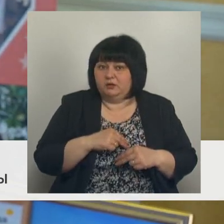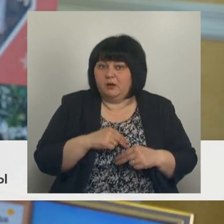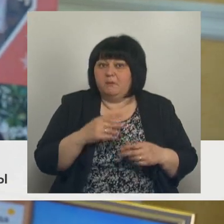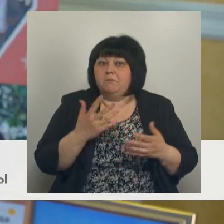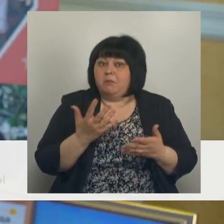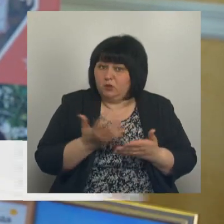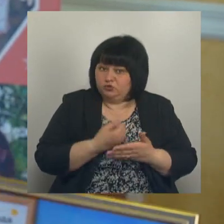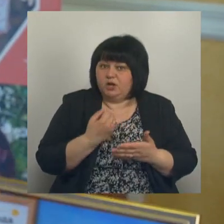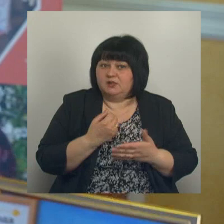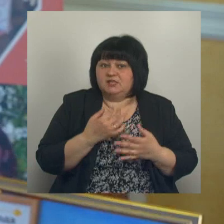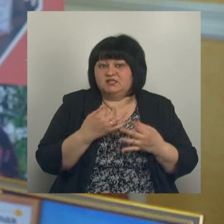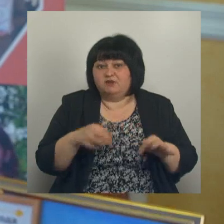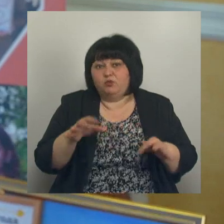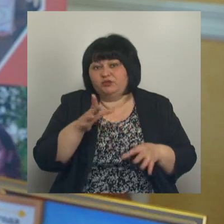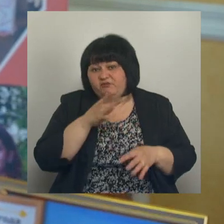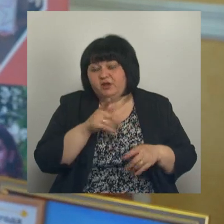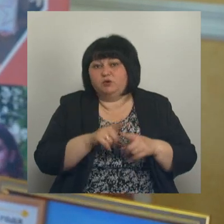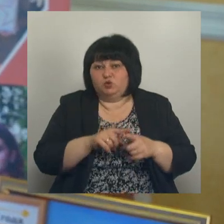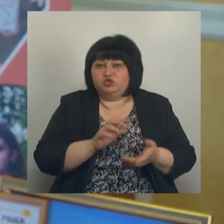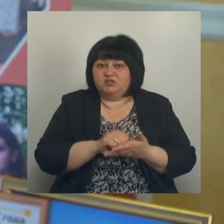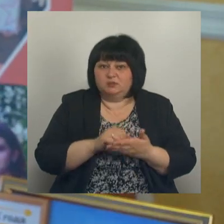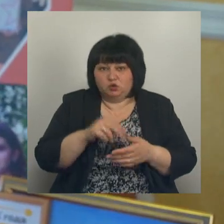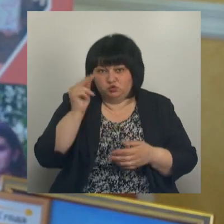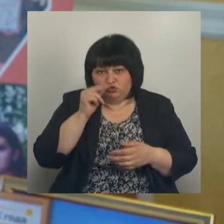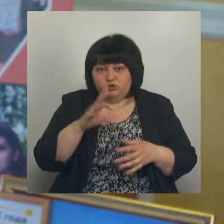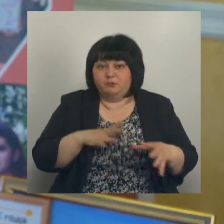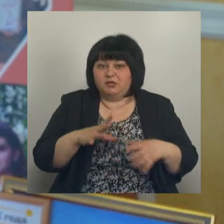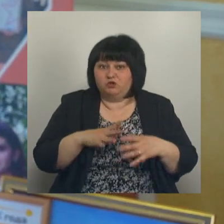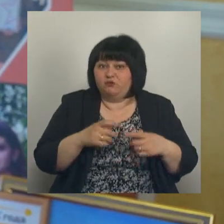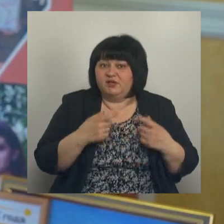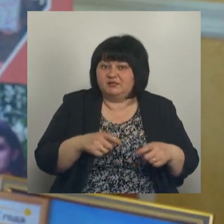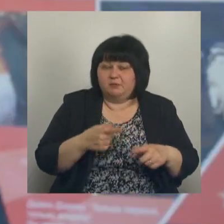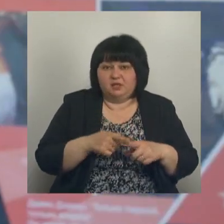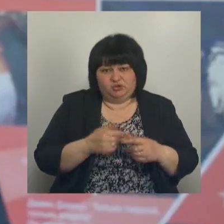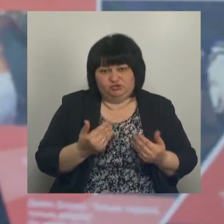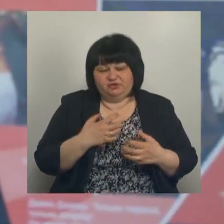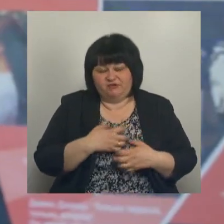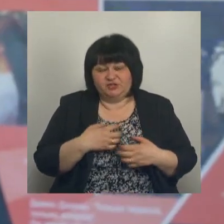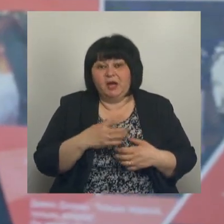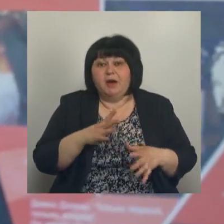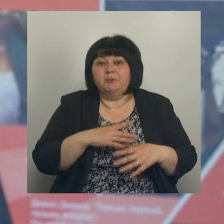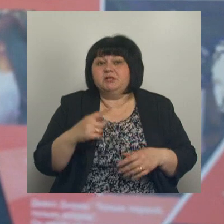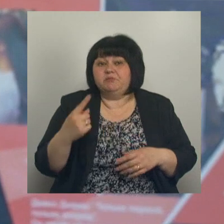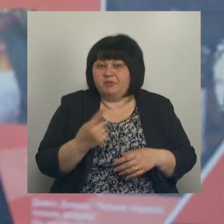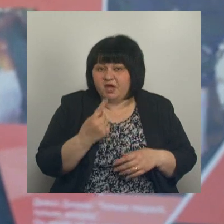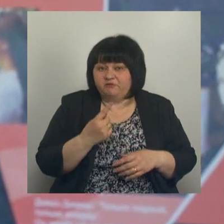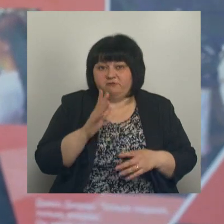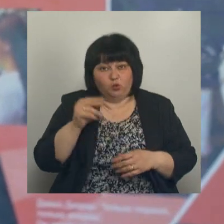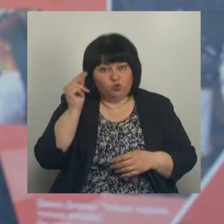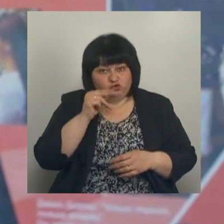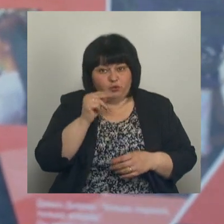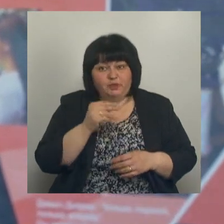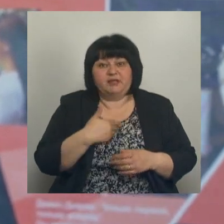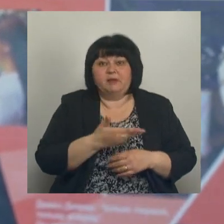Получается, и в свободное время тоже занимаюсь учебой, подготовка к экзаменам, сейчас это самое важное. Быть первой конкретно в учебе,